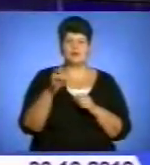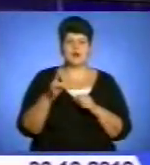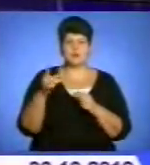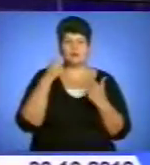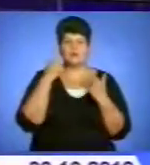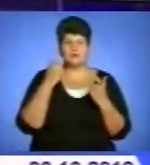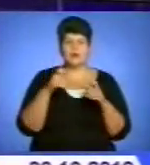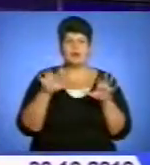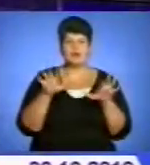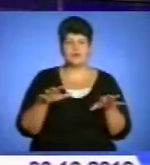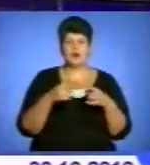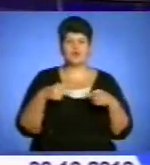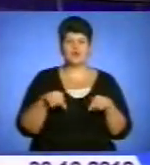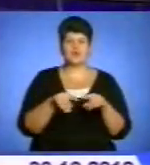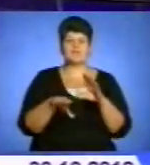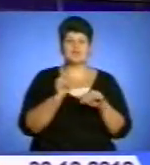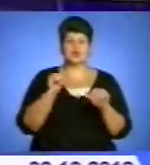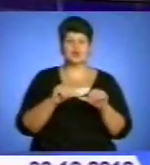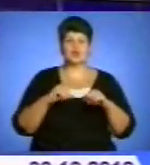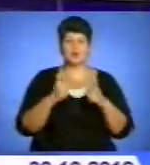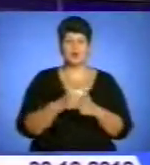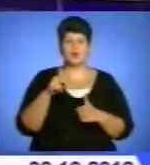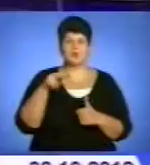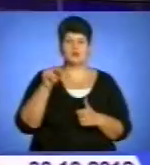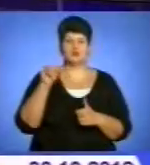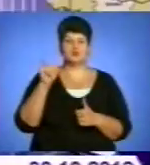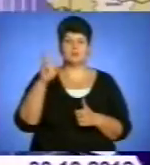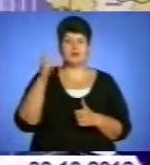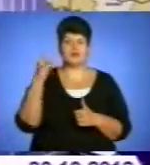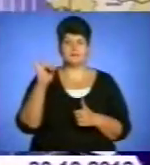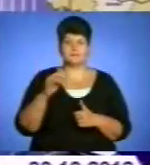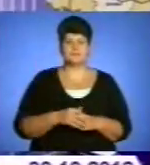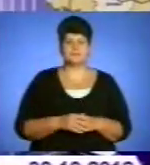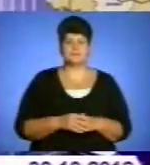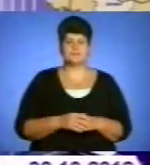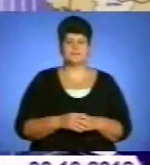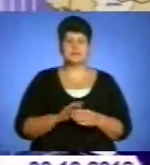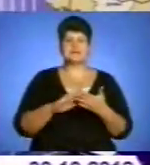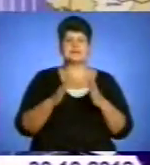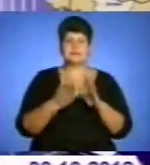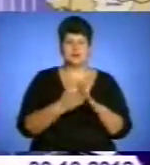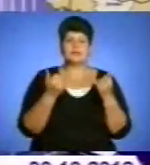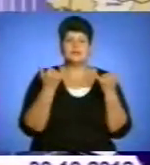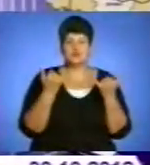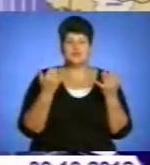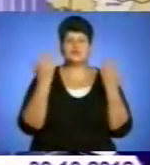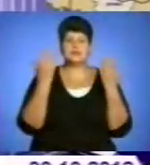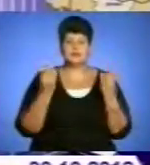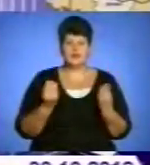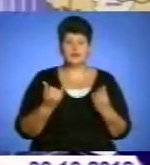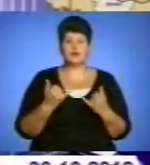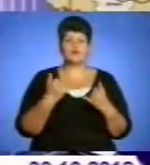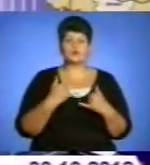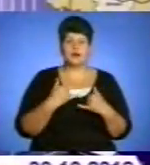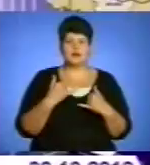повідомляє голова окружної виборчої комісії Любомира Чубей. Станом на сьогоднішній день в нас